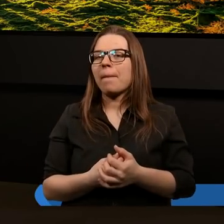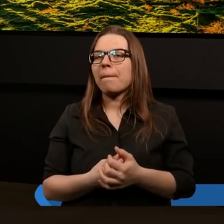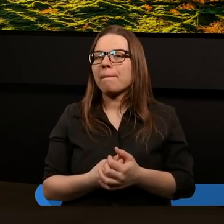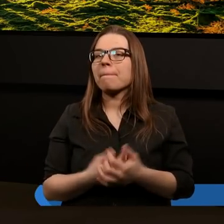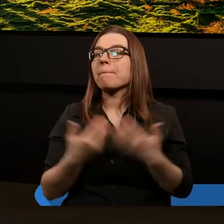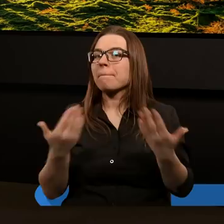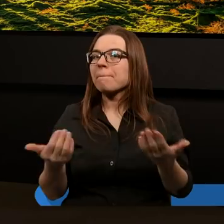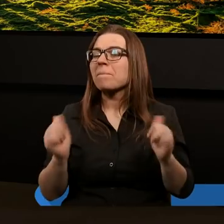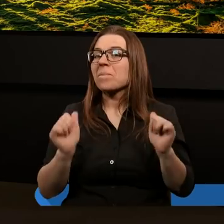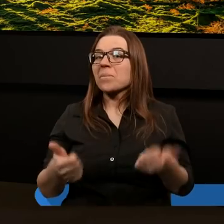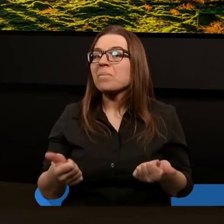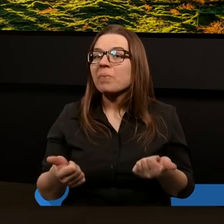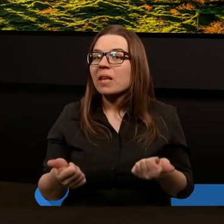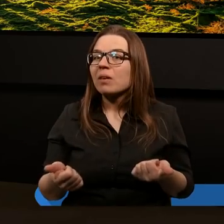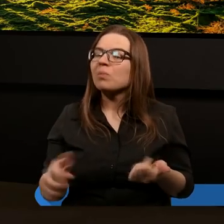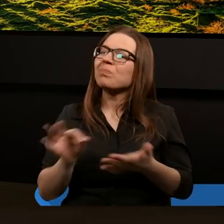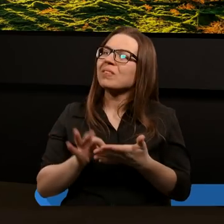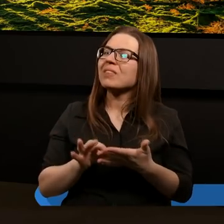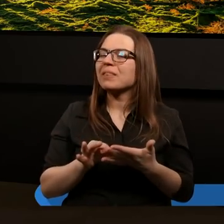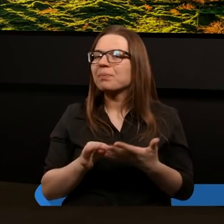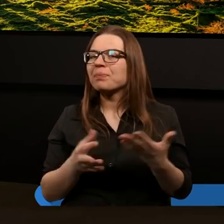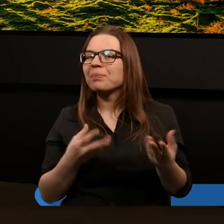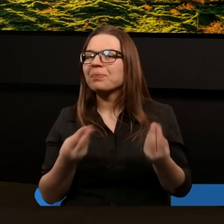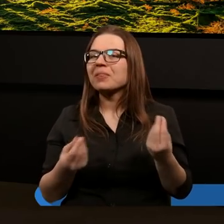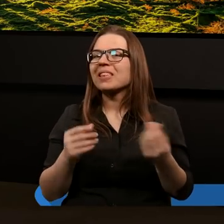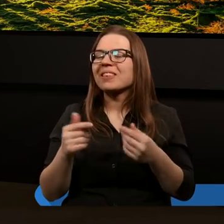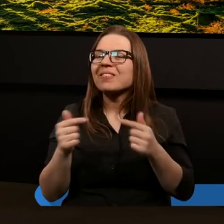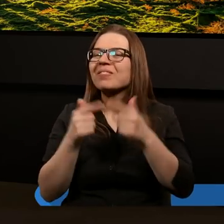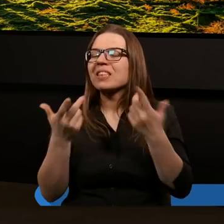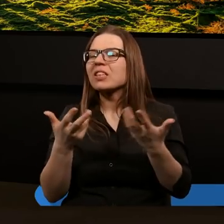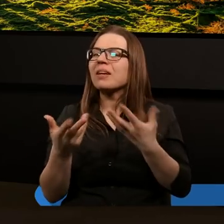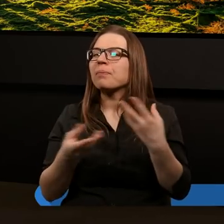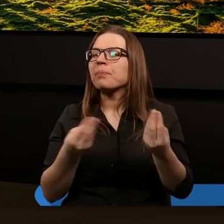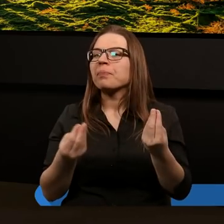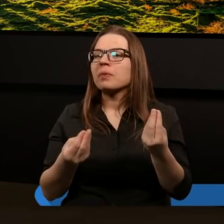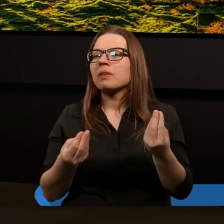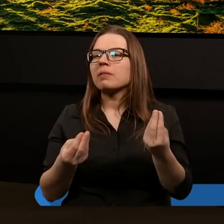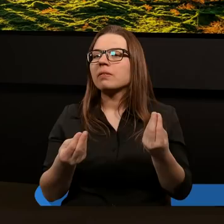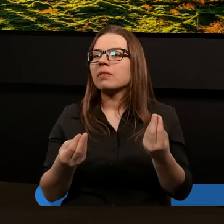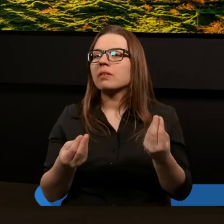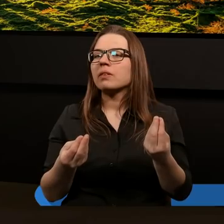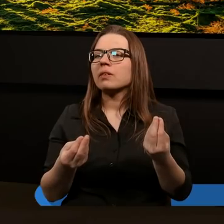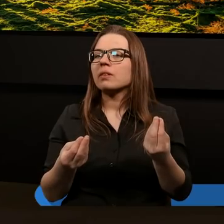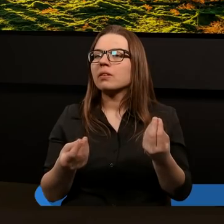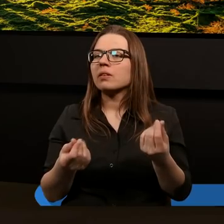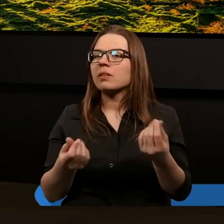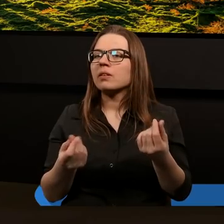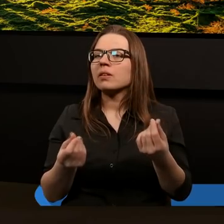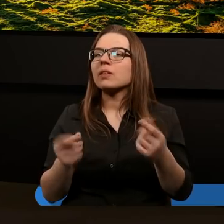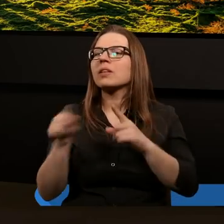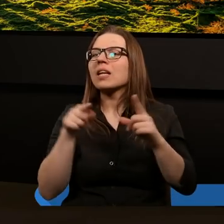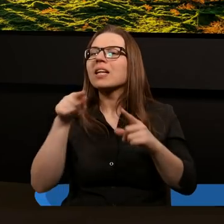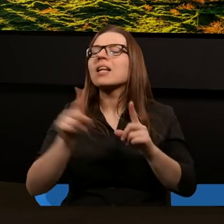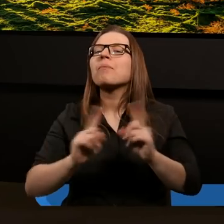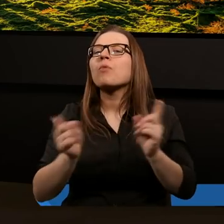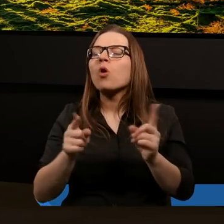no, stało się takim tyglem, który wybuchnął. Jak? Co znaczy